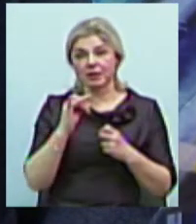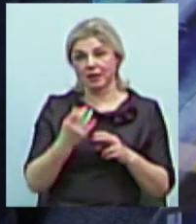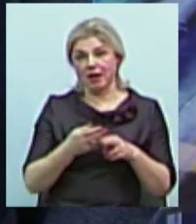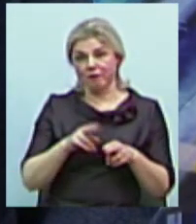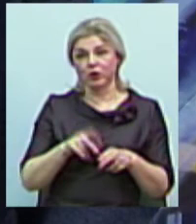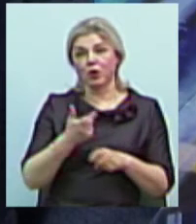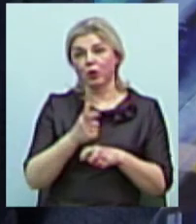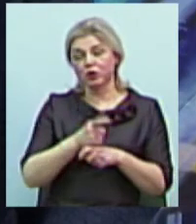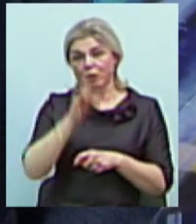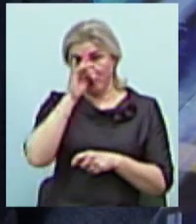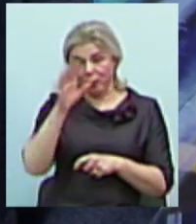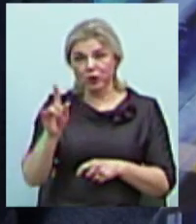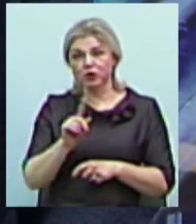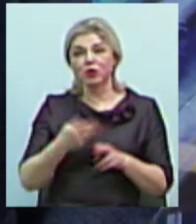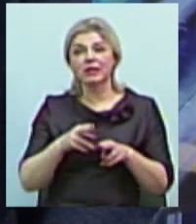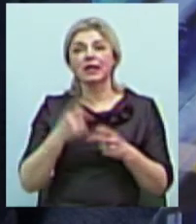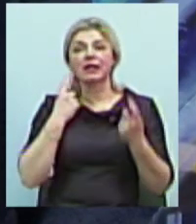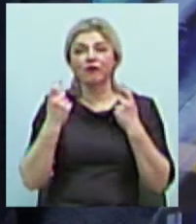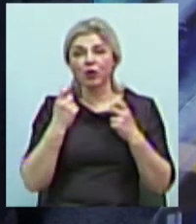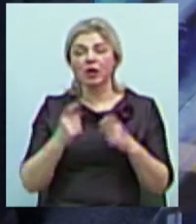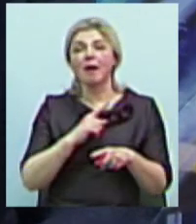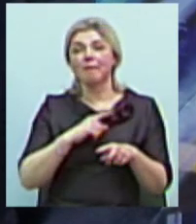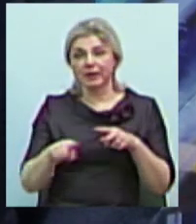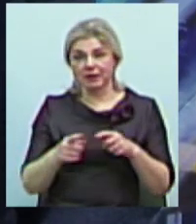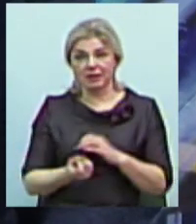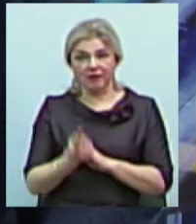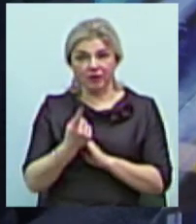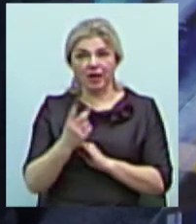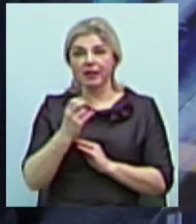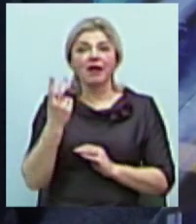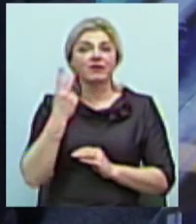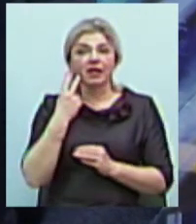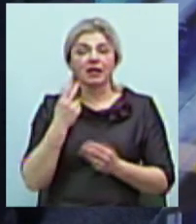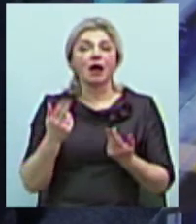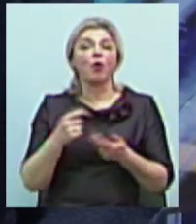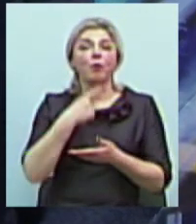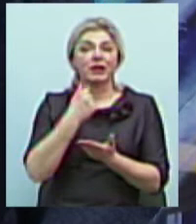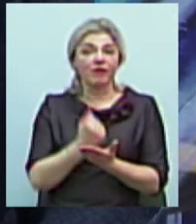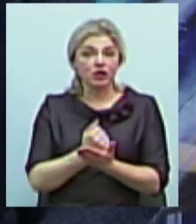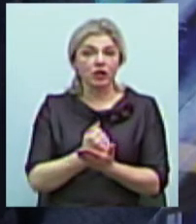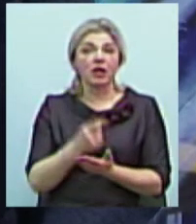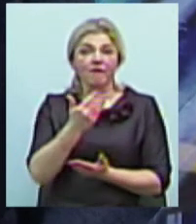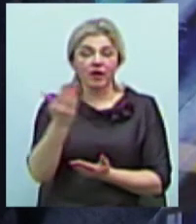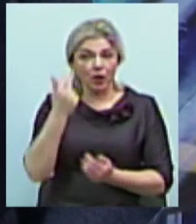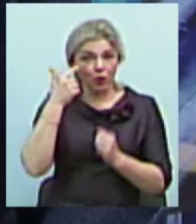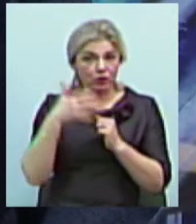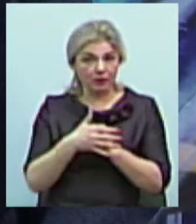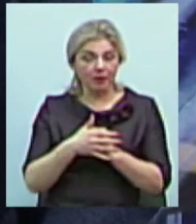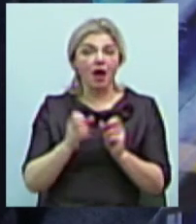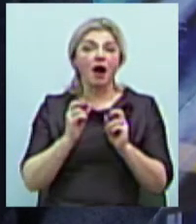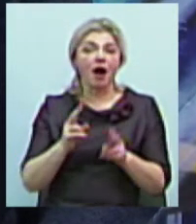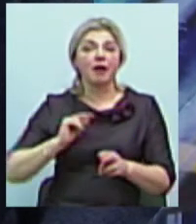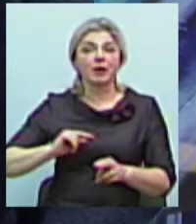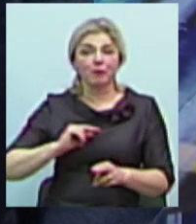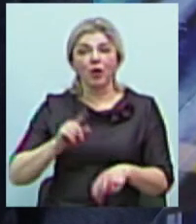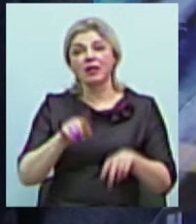через те, що ця інформація дуже швидко там з'являється. Вона не завжди підтверджена, бо ви ж розумієте, яким чином працюють деякі журналісти. Тобто